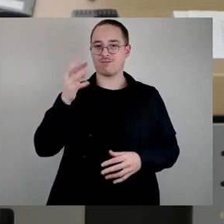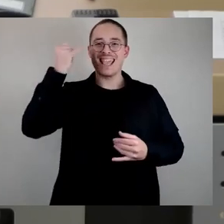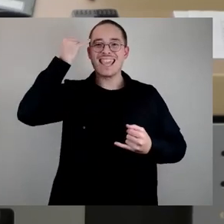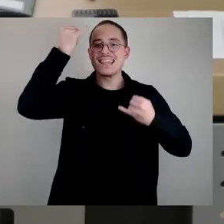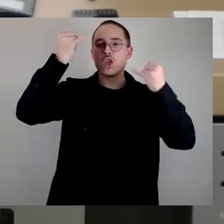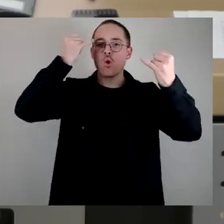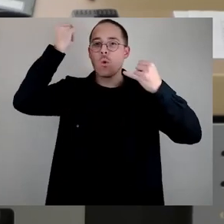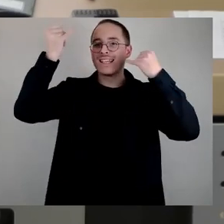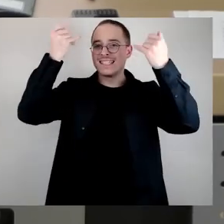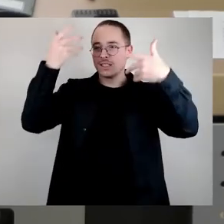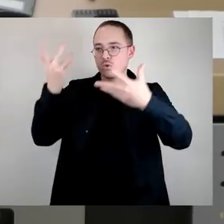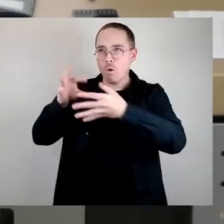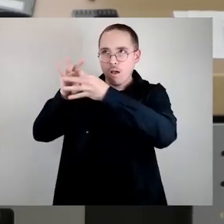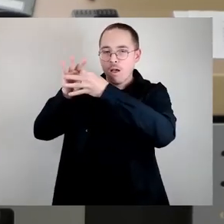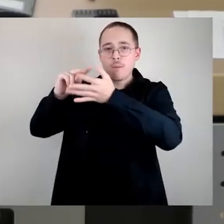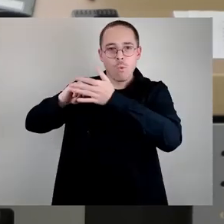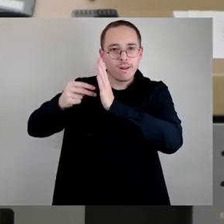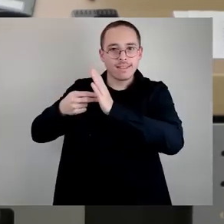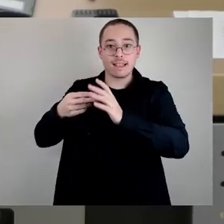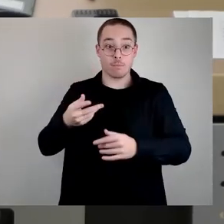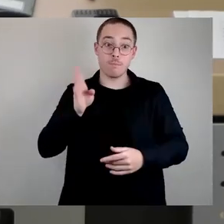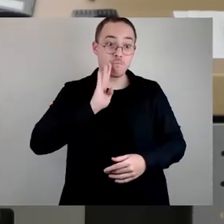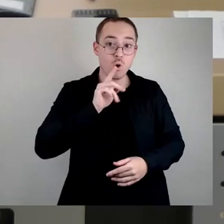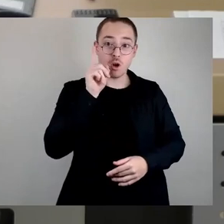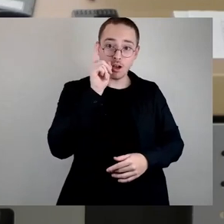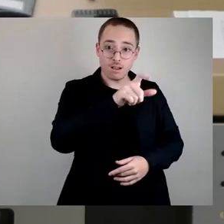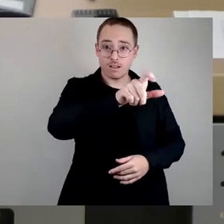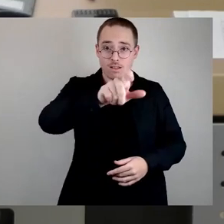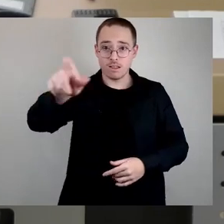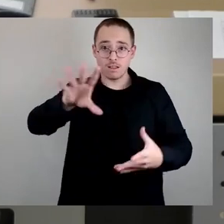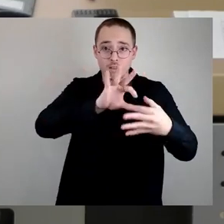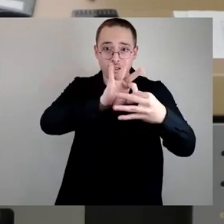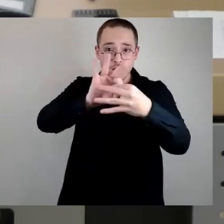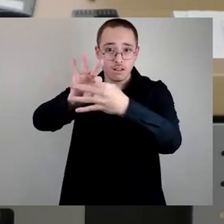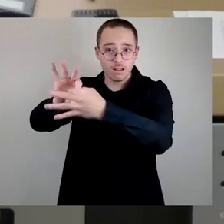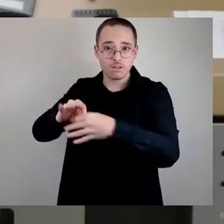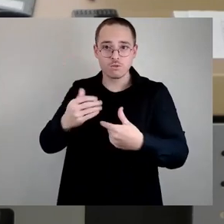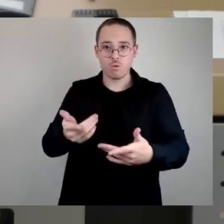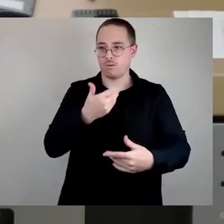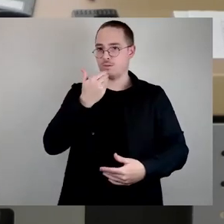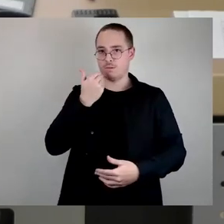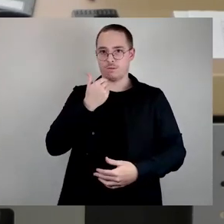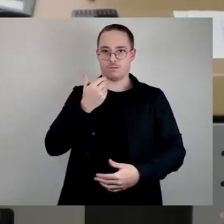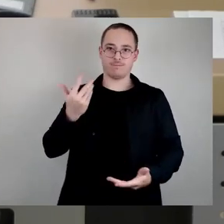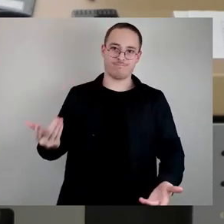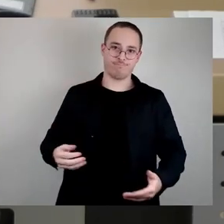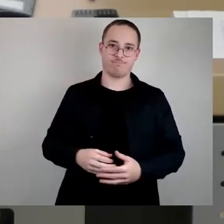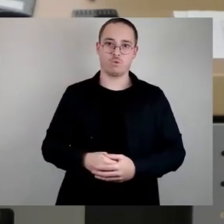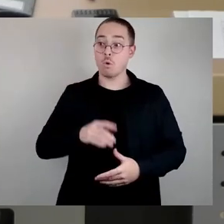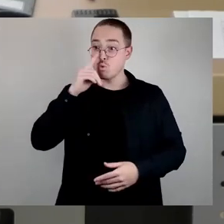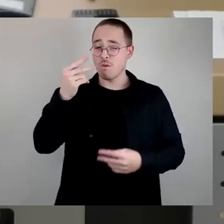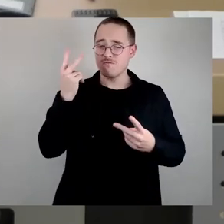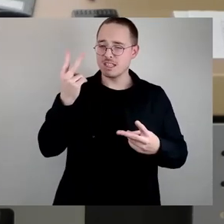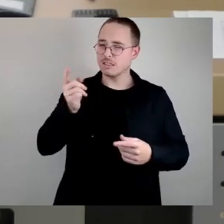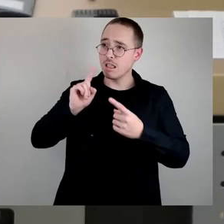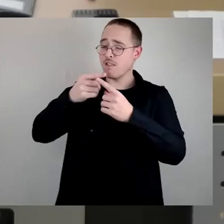bürgerorientierte Politik betrieben wurde. Nur um ja nicht dem ursprünglichen Antrag der AfD zuzustimmen. Es wurde